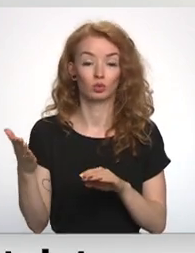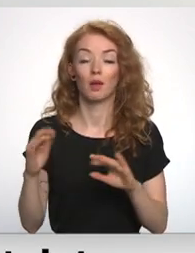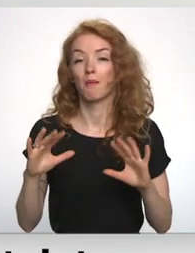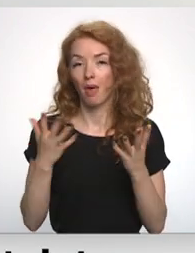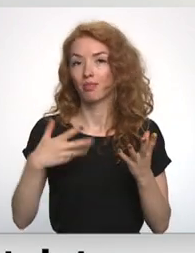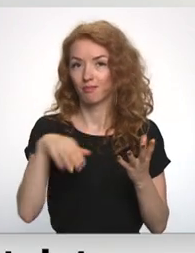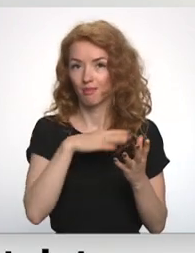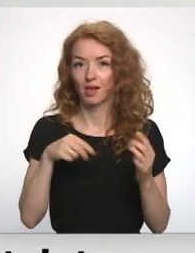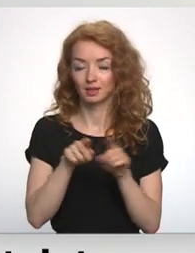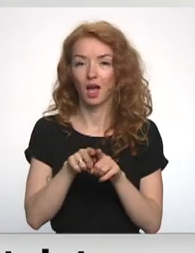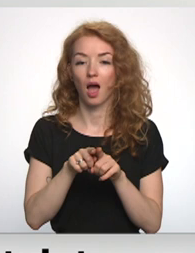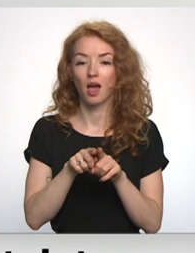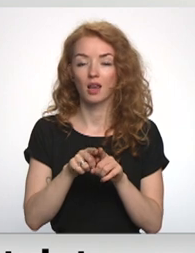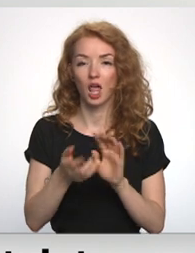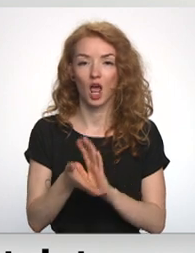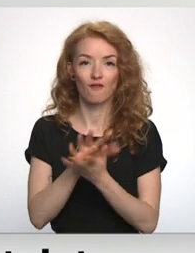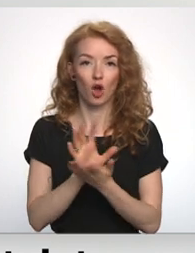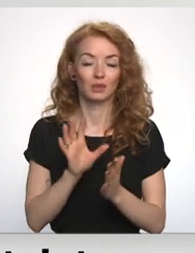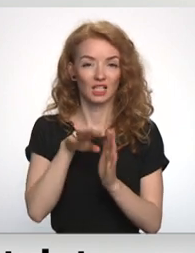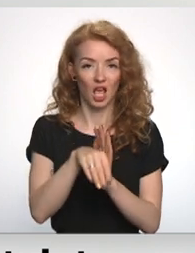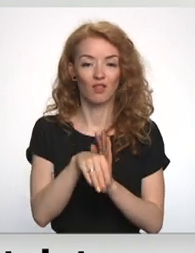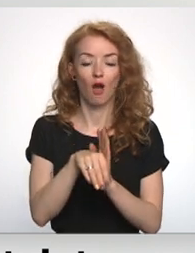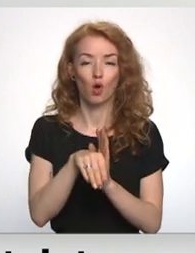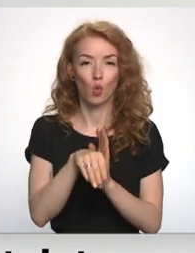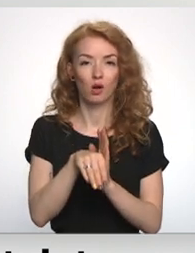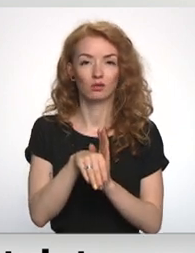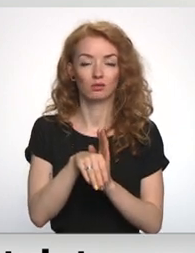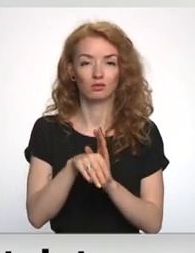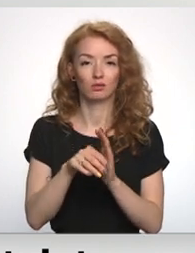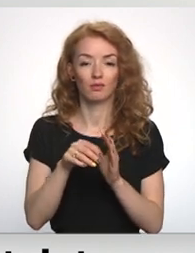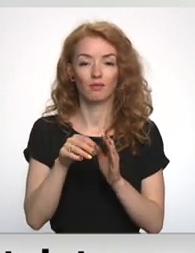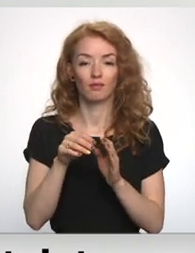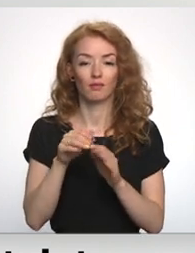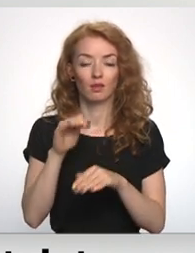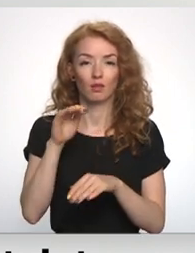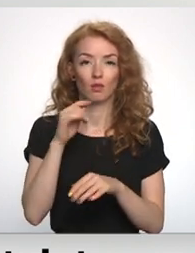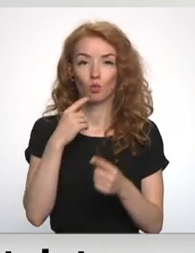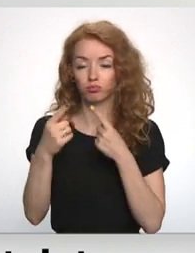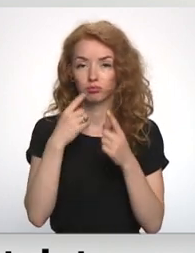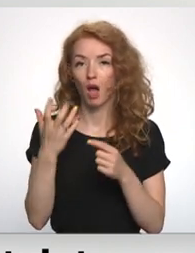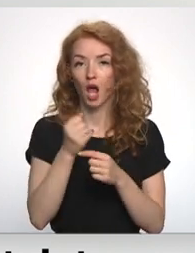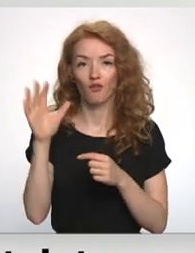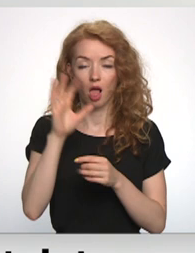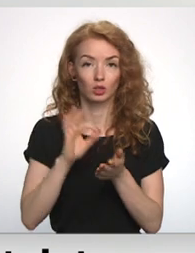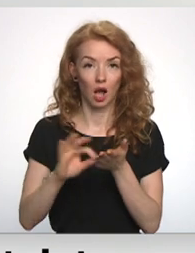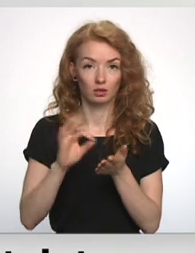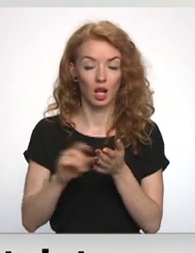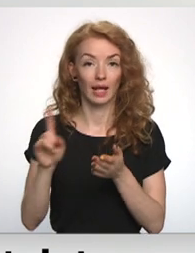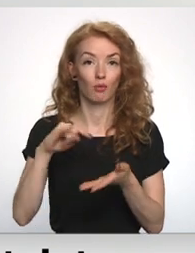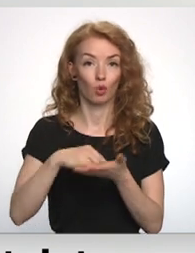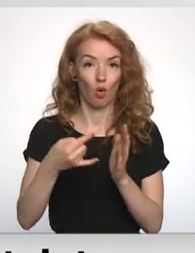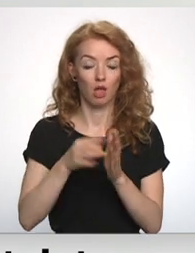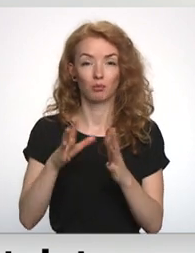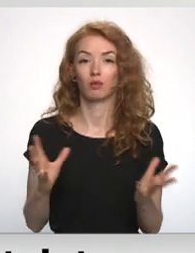bet mēs arī ietvaros, komunicējām ar Valsts kancelē, kurā ir projekts par vienotu